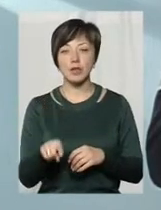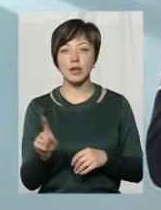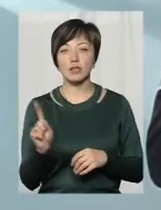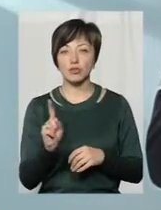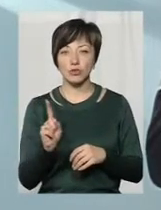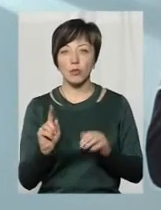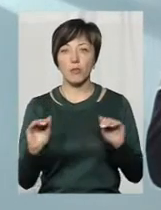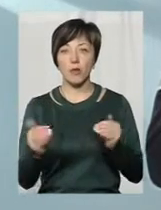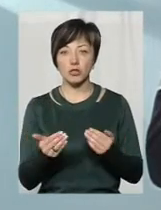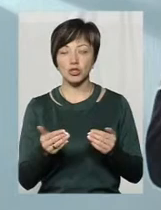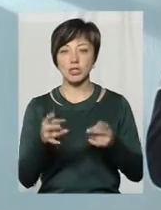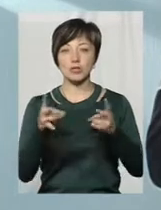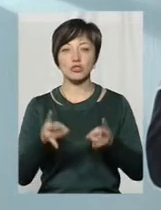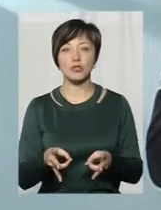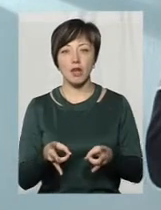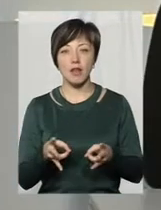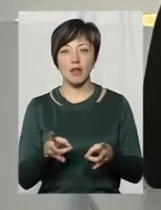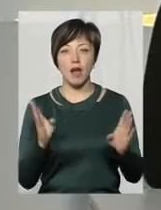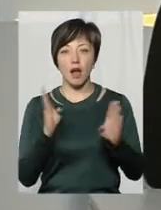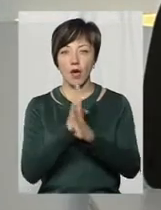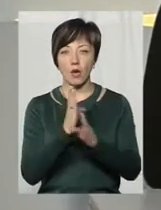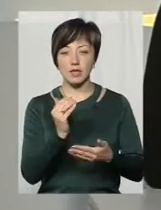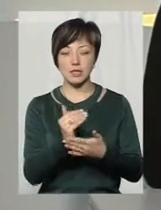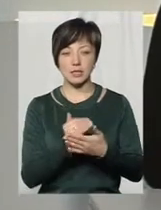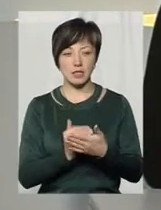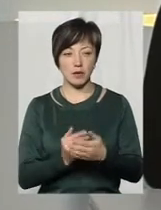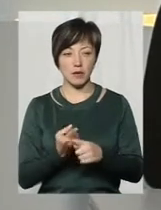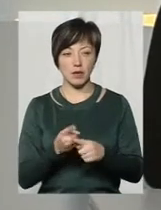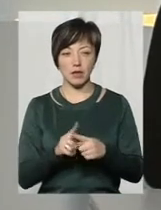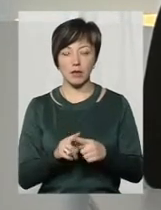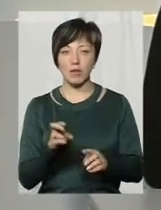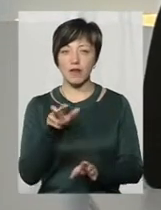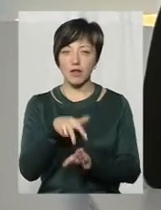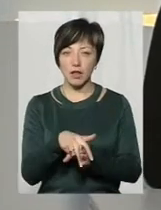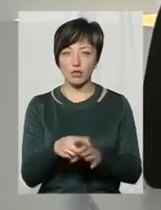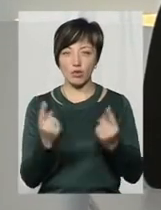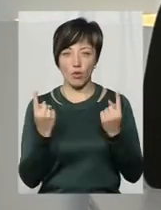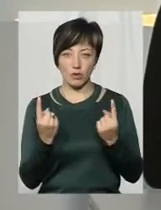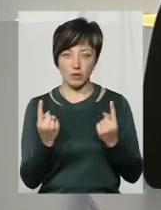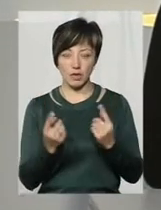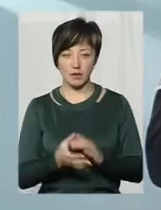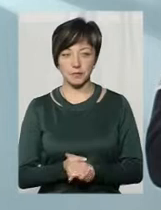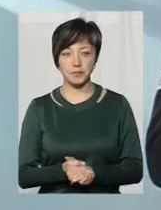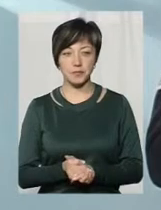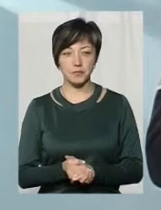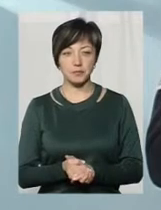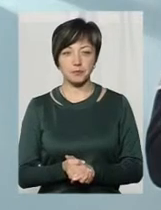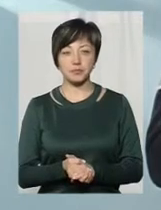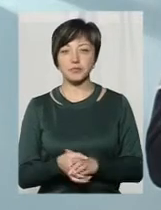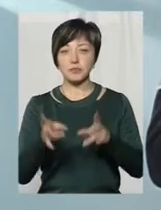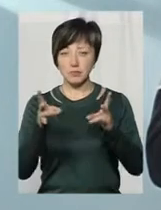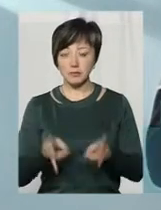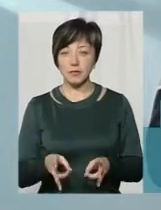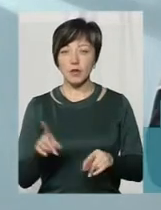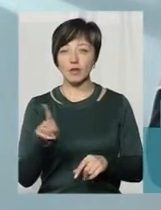менше страждала екосистема дана. Тому що навантаження колосальне. Вона страждає від